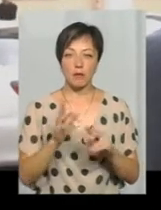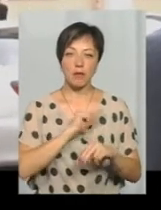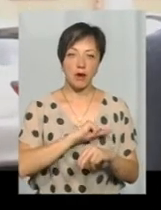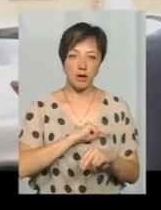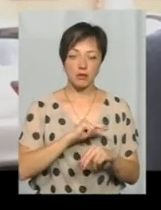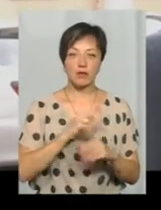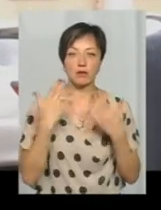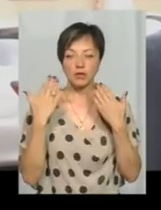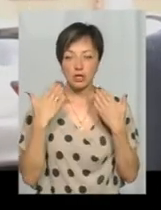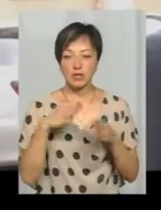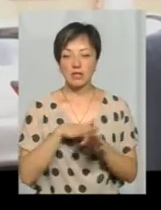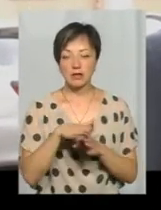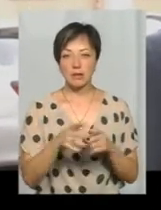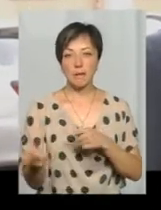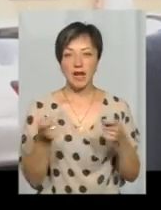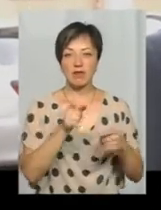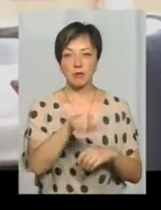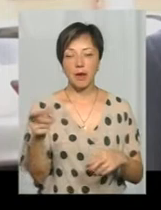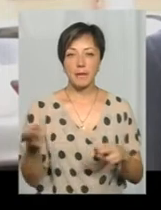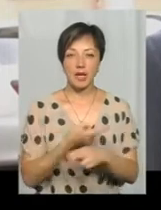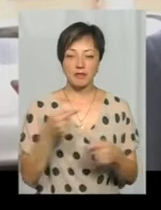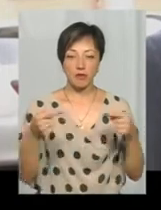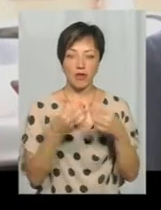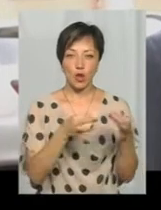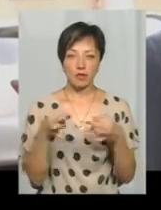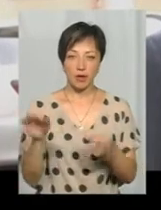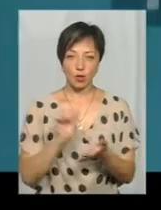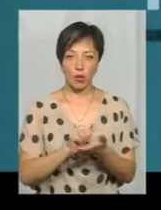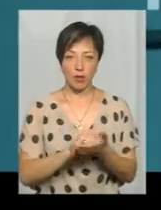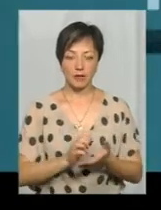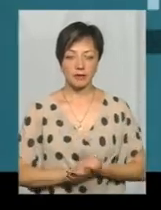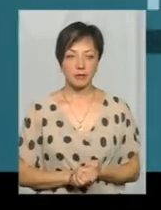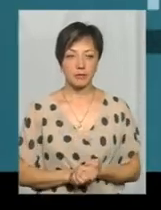водія та здійснення перевезення пасажирів без відповідних дозвільних документів.